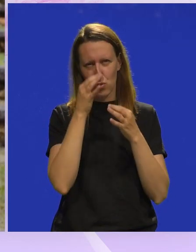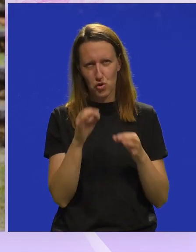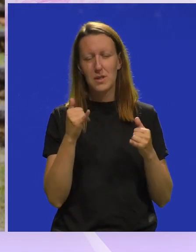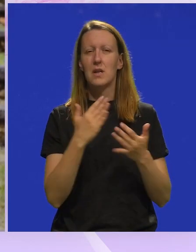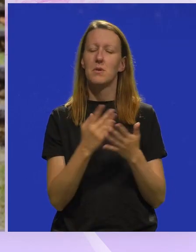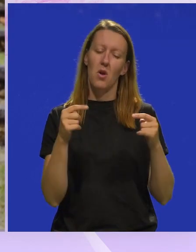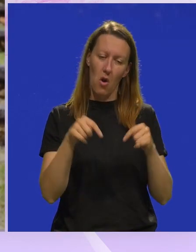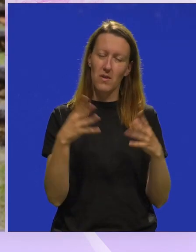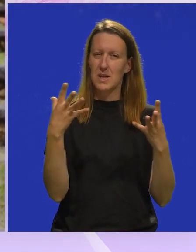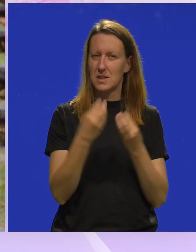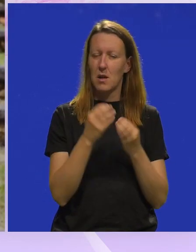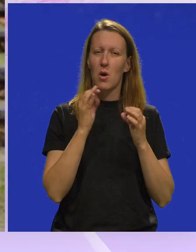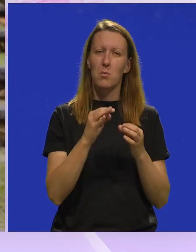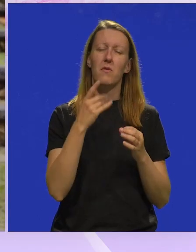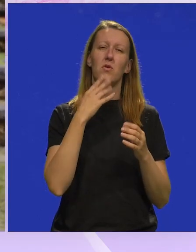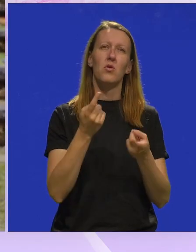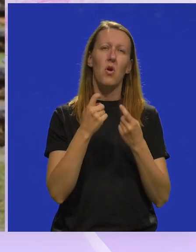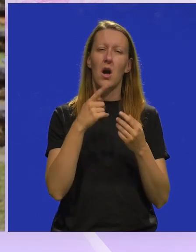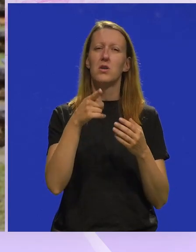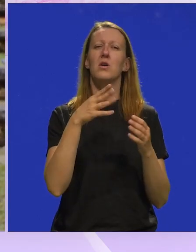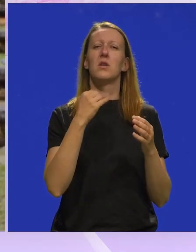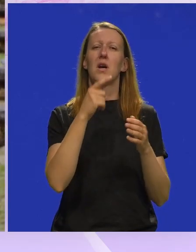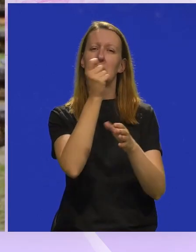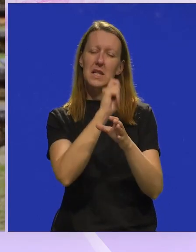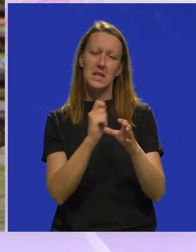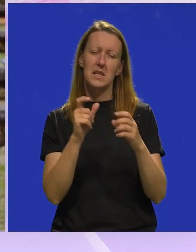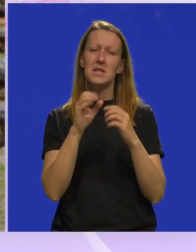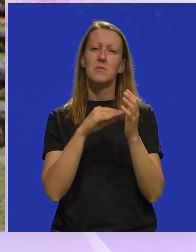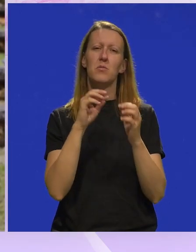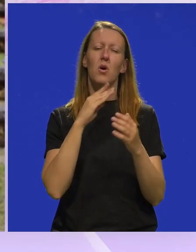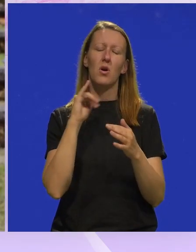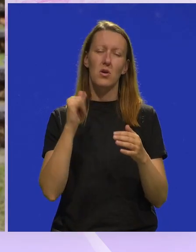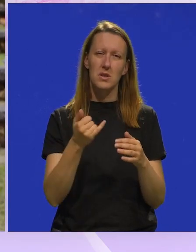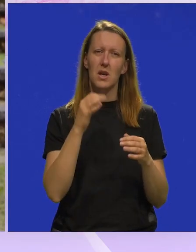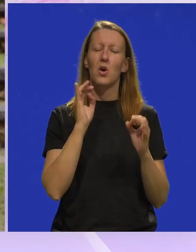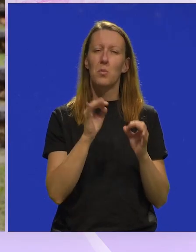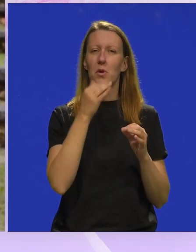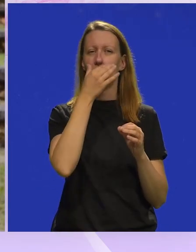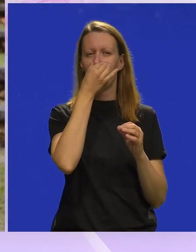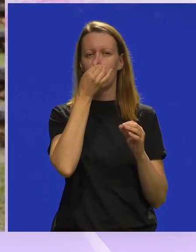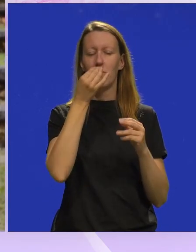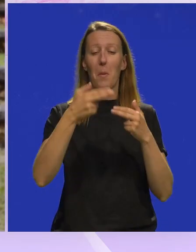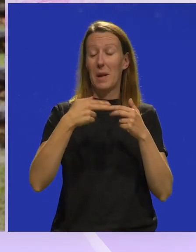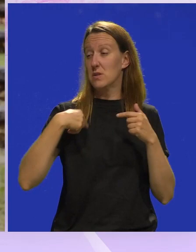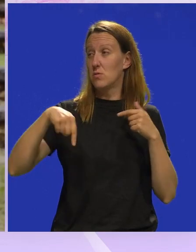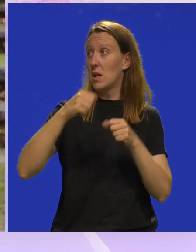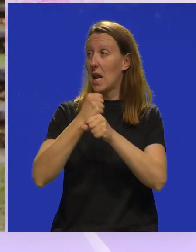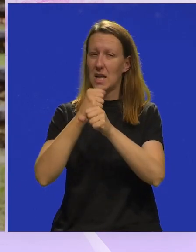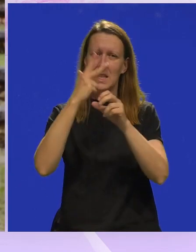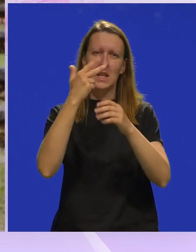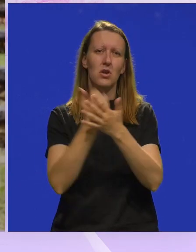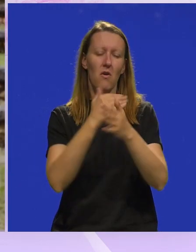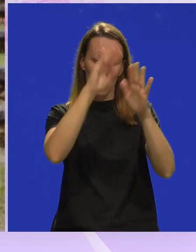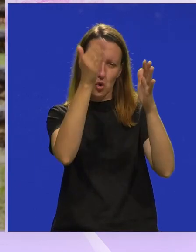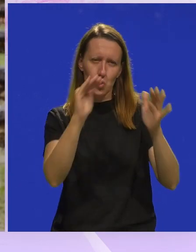čast danas biti ovdje s nama, upravo dok se događa Mediteranski kiparski simpoziji, upravo dok se jako blizu nas stvaraju